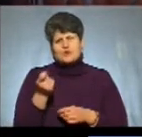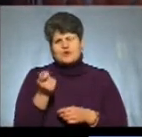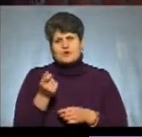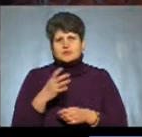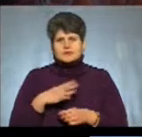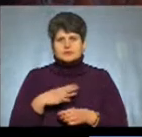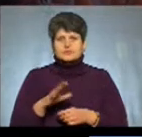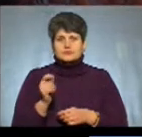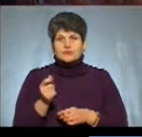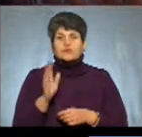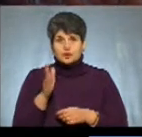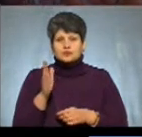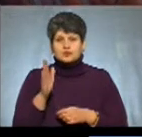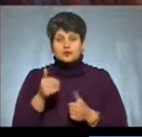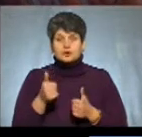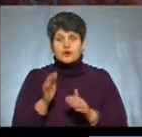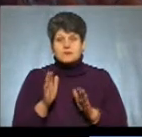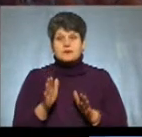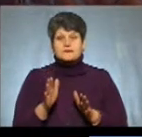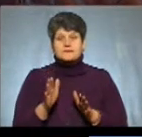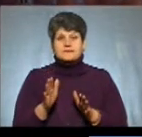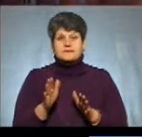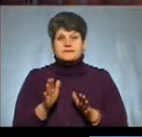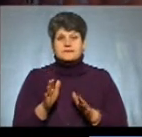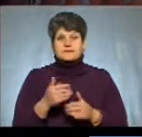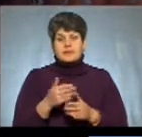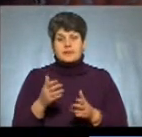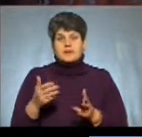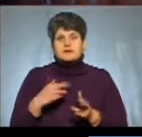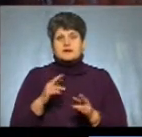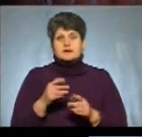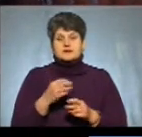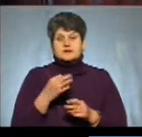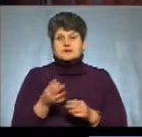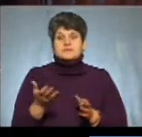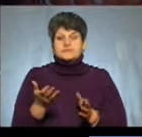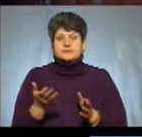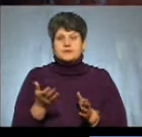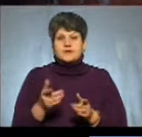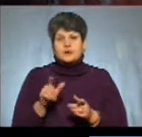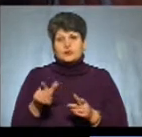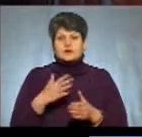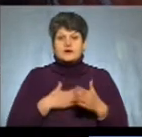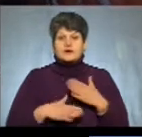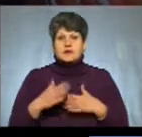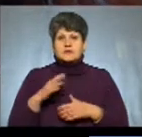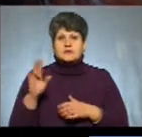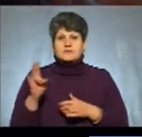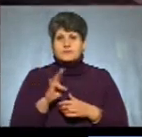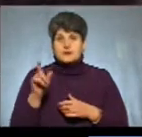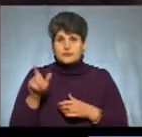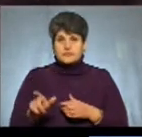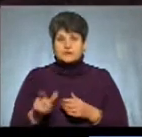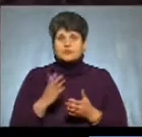Підождіть, воно все буде добре. І ми, як сказати, так люди, раді батюшки. Він має в нас таку